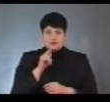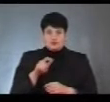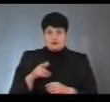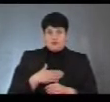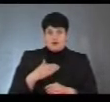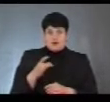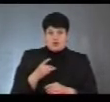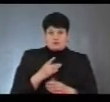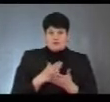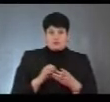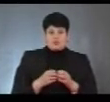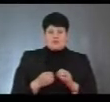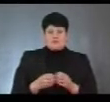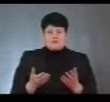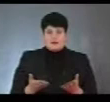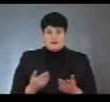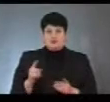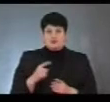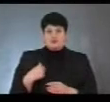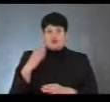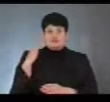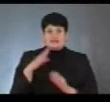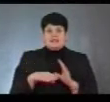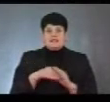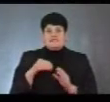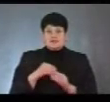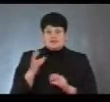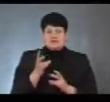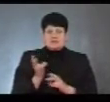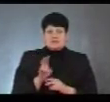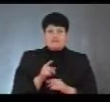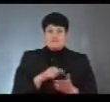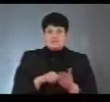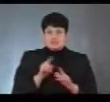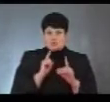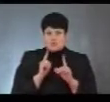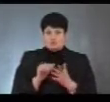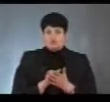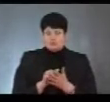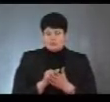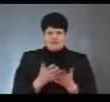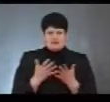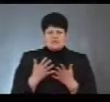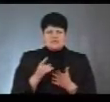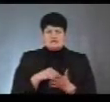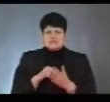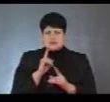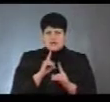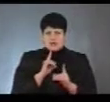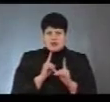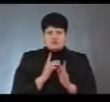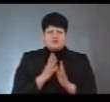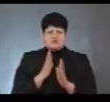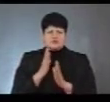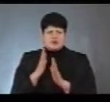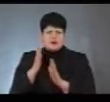зіткнулися з такою проблемою. Щоб проголосувати на виборах, треба йти в міську раду з документами і виясняти. В міській раді великі черги, так як я